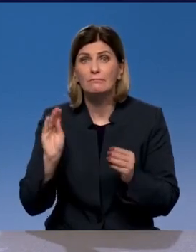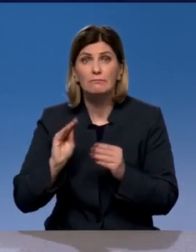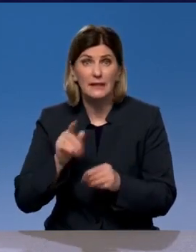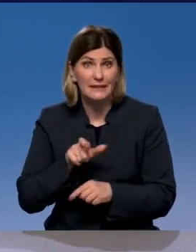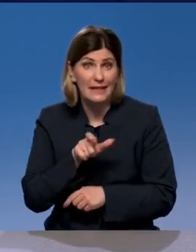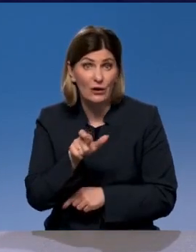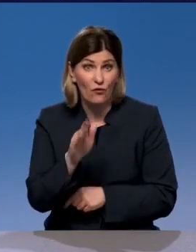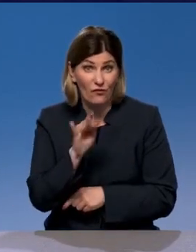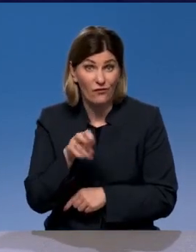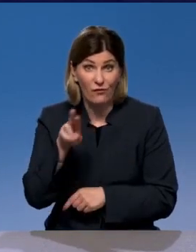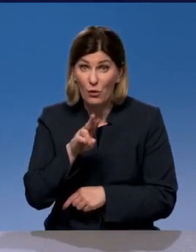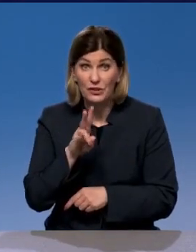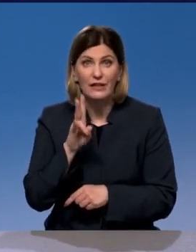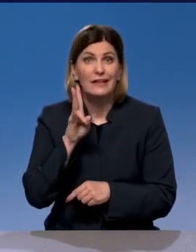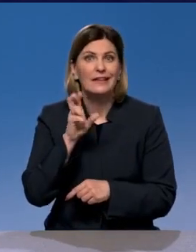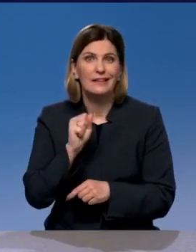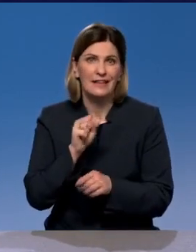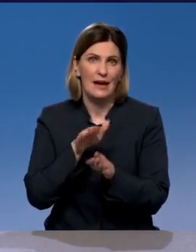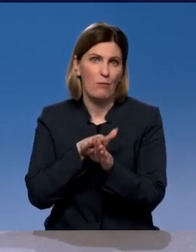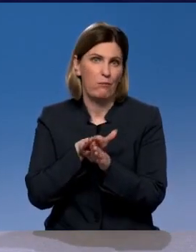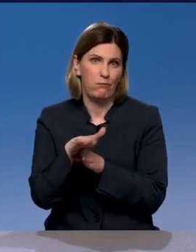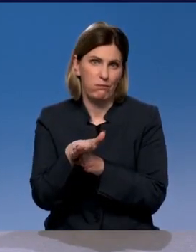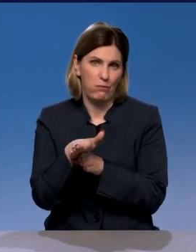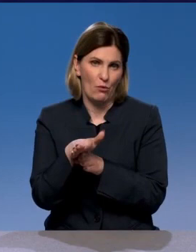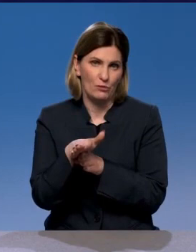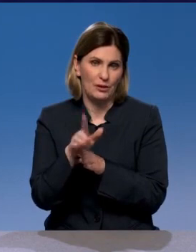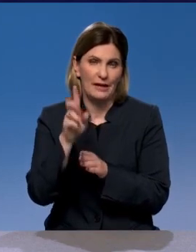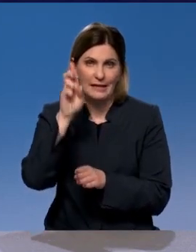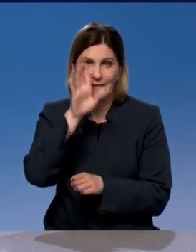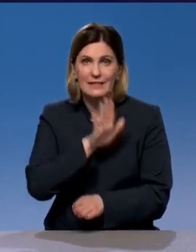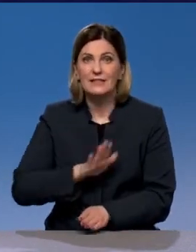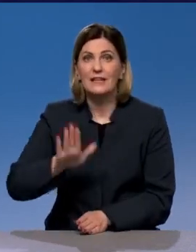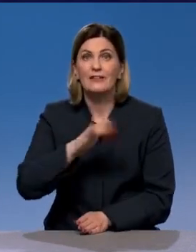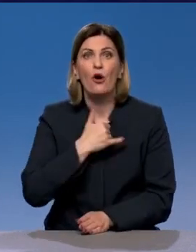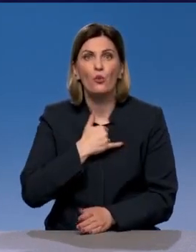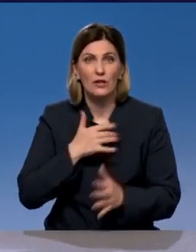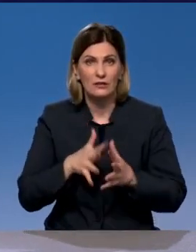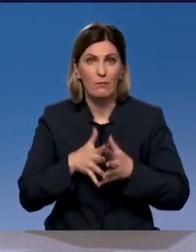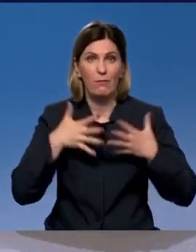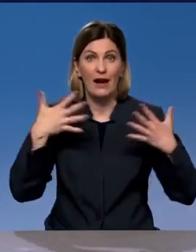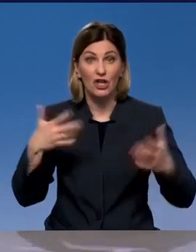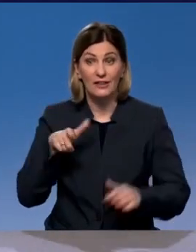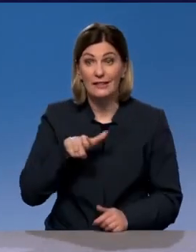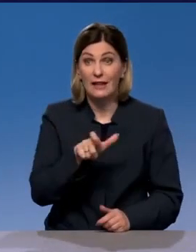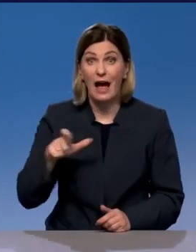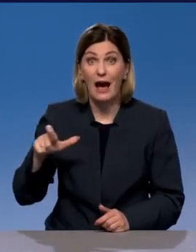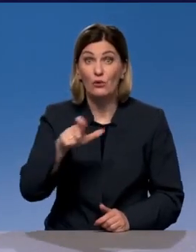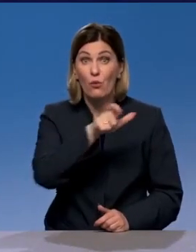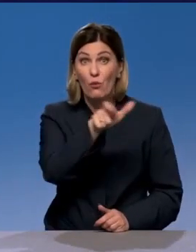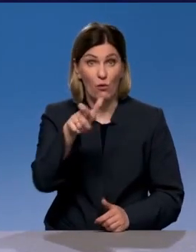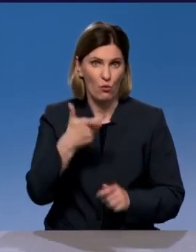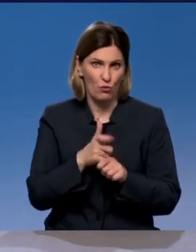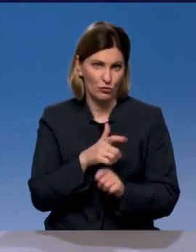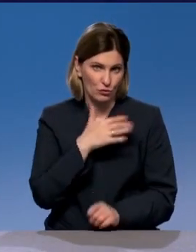не покрывает огромную дорожную сеть, поскольку страна у нас географически очень большая, дорог очень много. Ну, если так, для